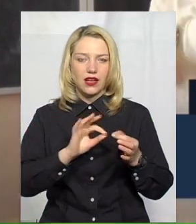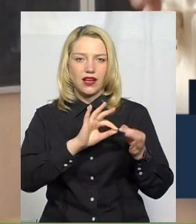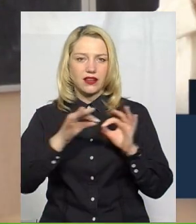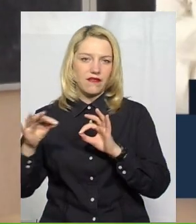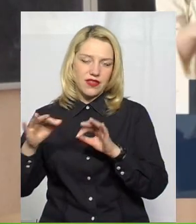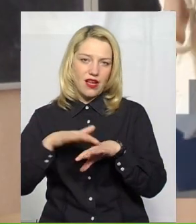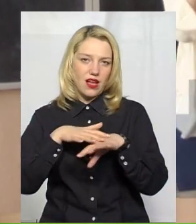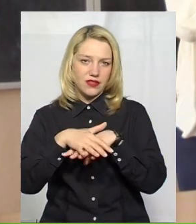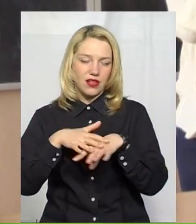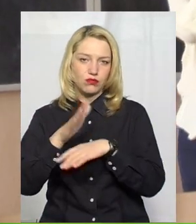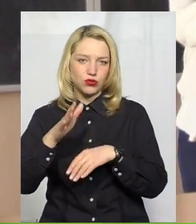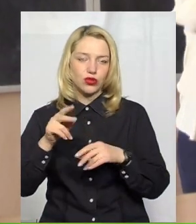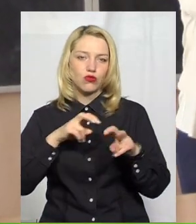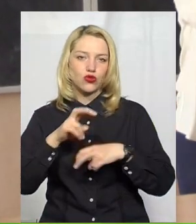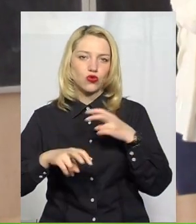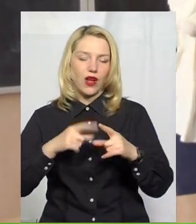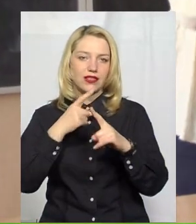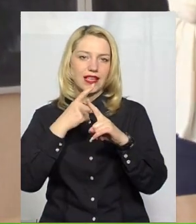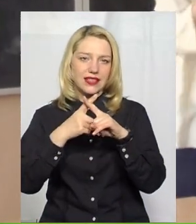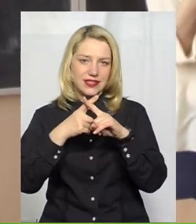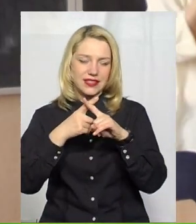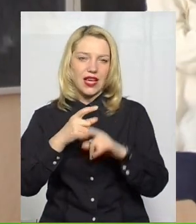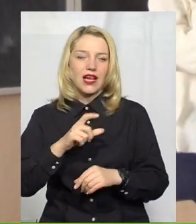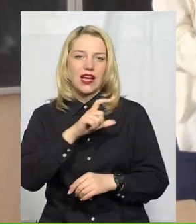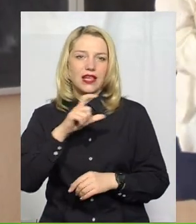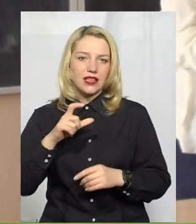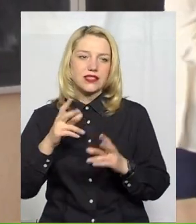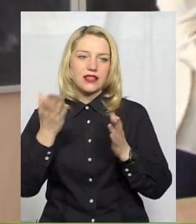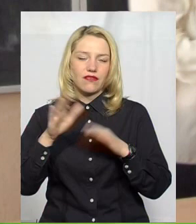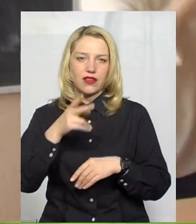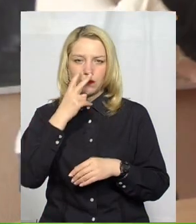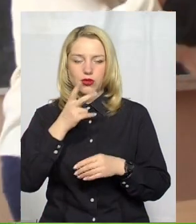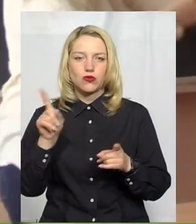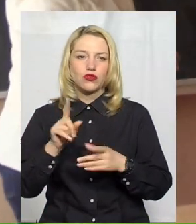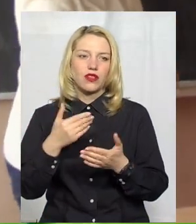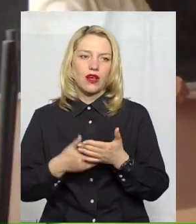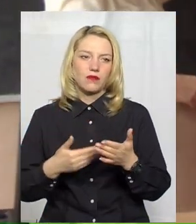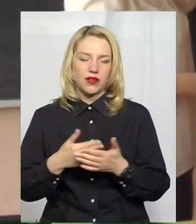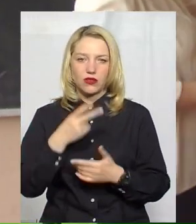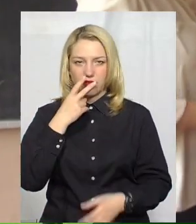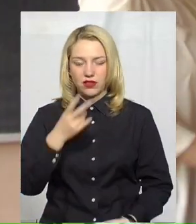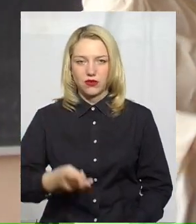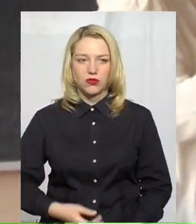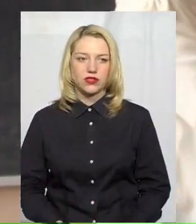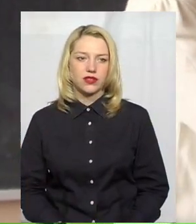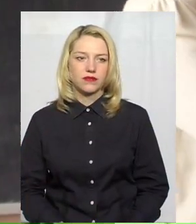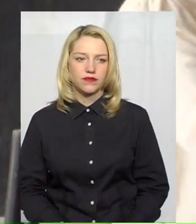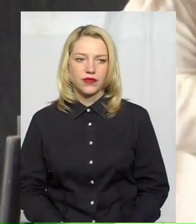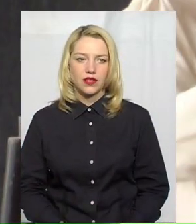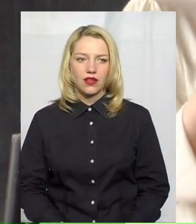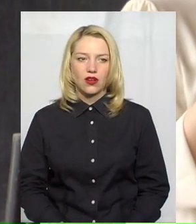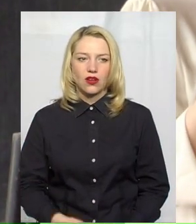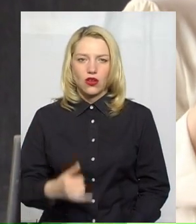будемо шукати Х. Давайте подивимося ще, наприклад, дивимося. В нас